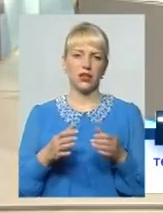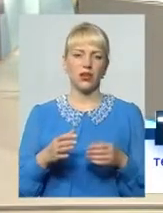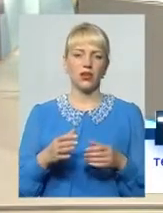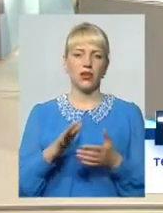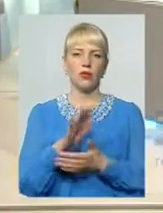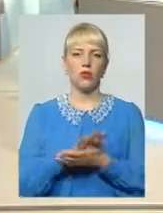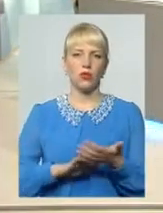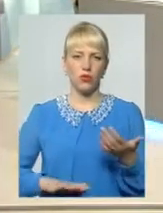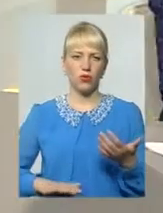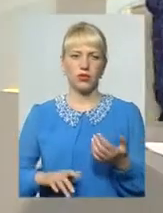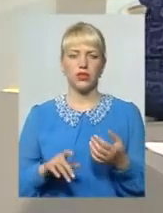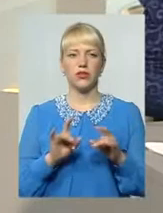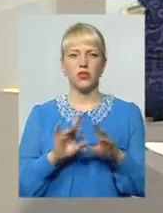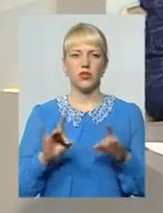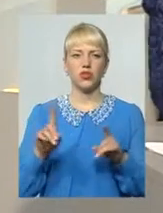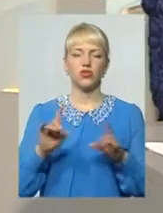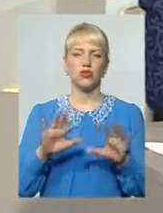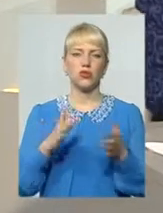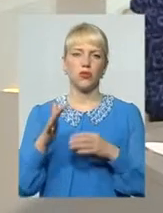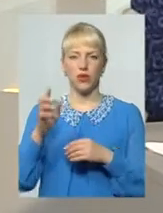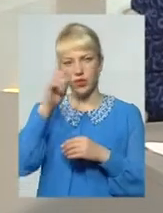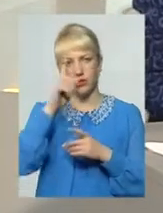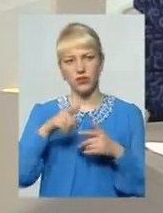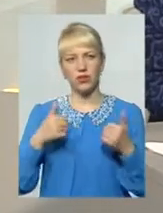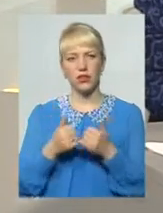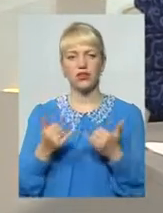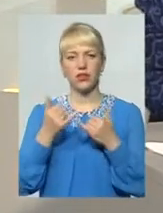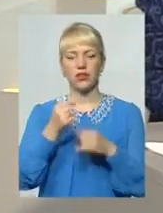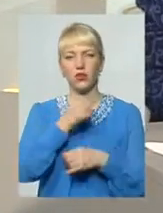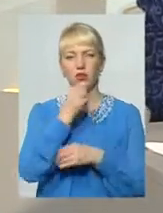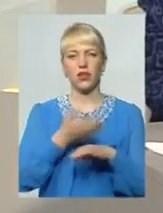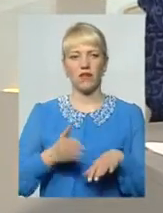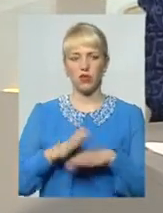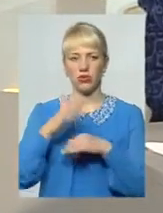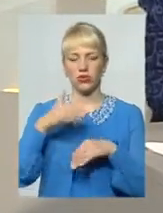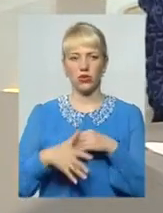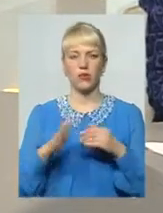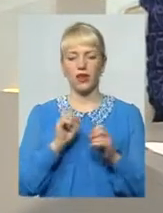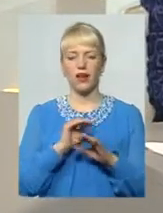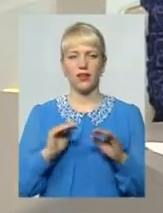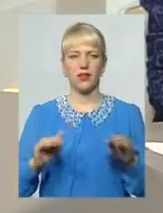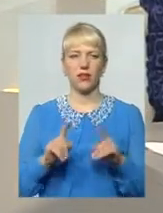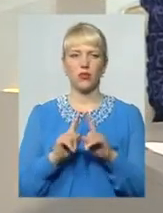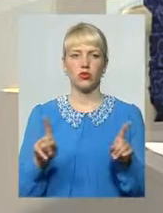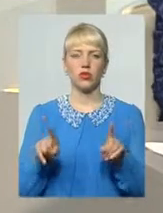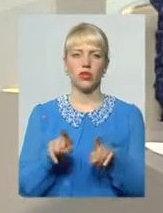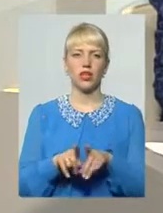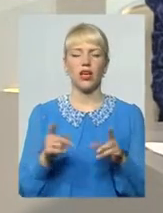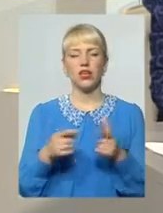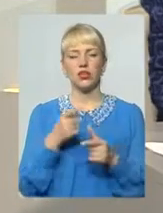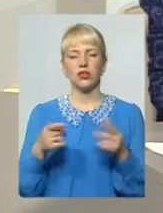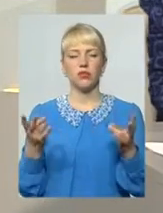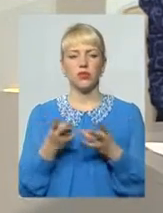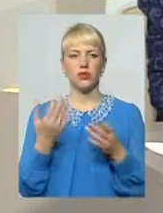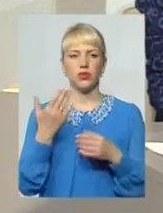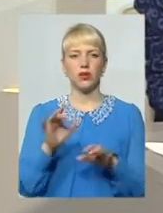Що відбувається в країні Для дорожлих важко зрозуміти А дітям? Особливо таким Чи потрібно